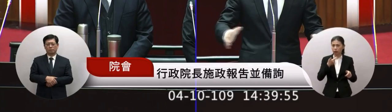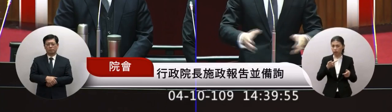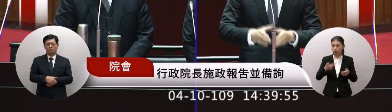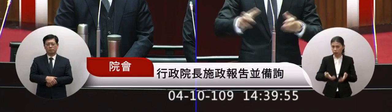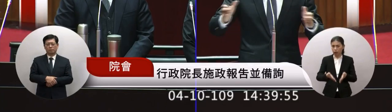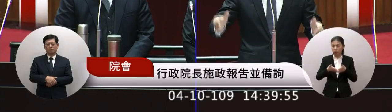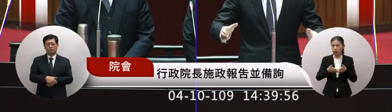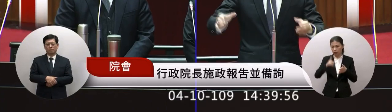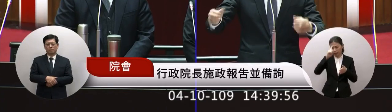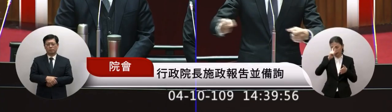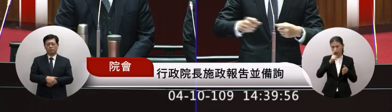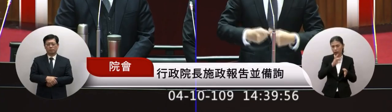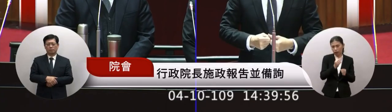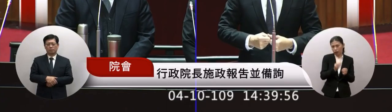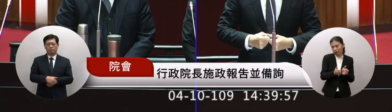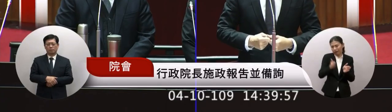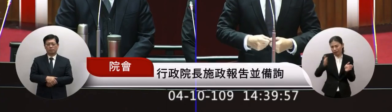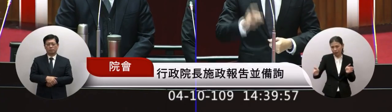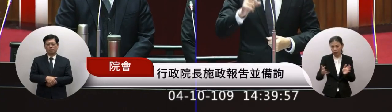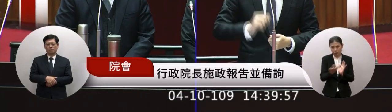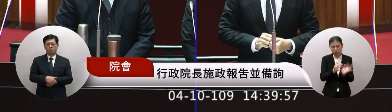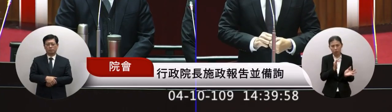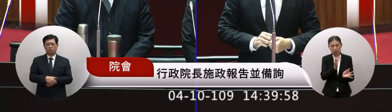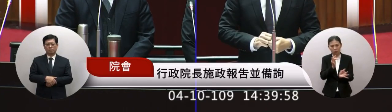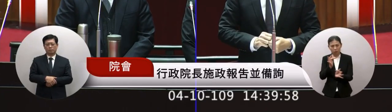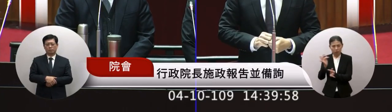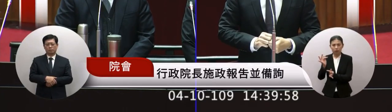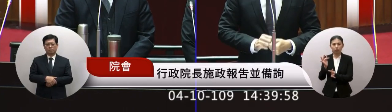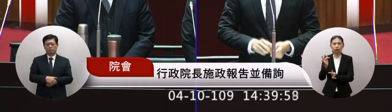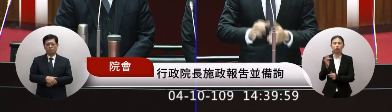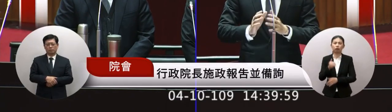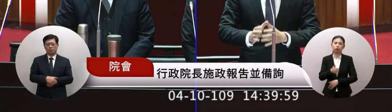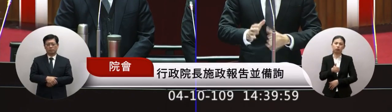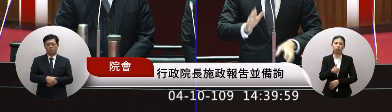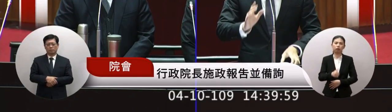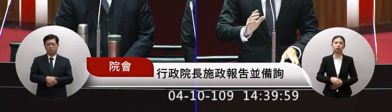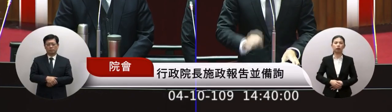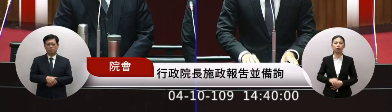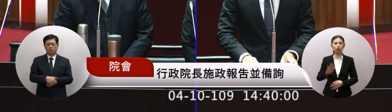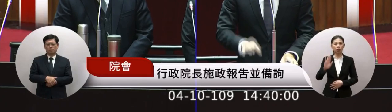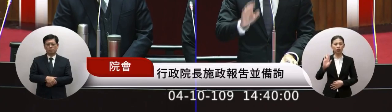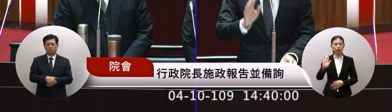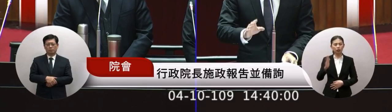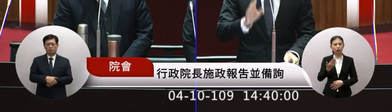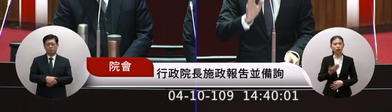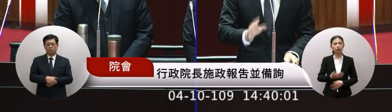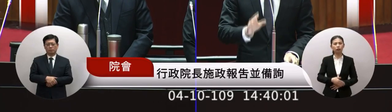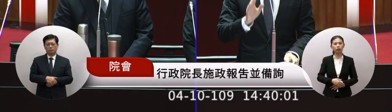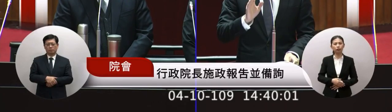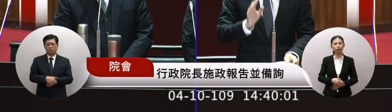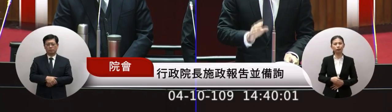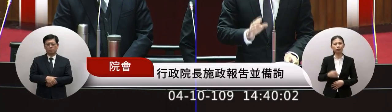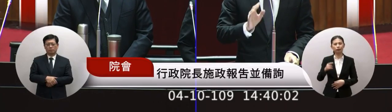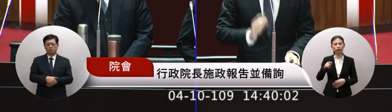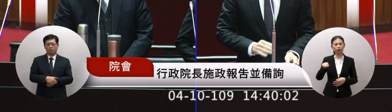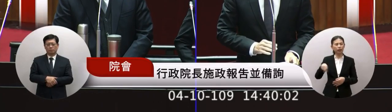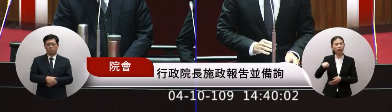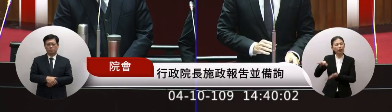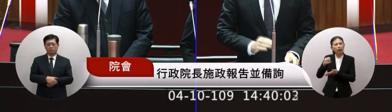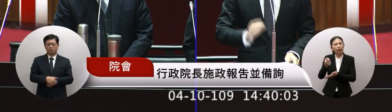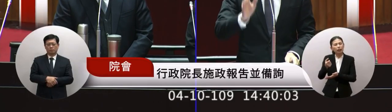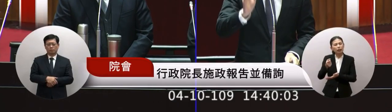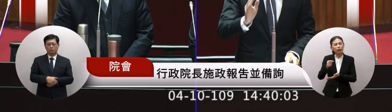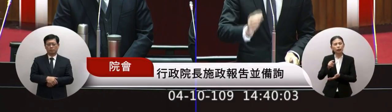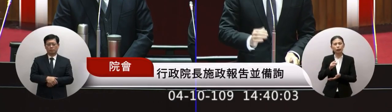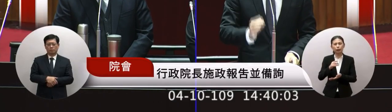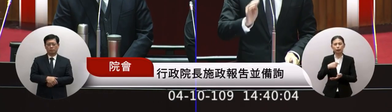可以延期讓更多工作準備之後我覺得這是對的不過有一個部分是有人說的專業